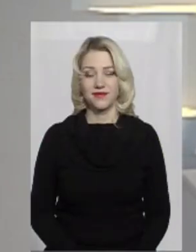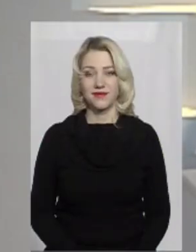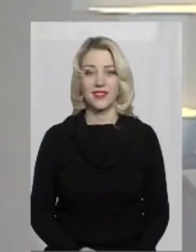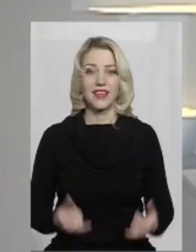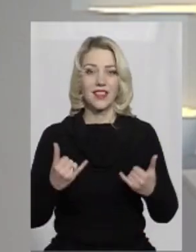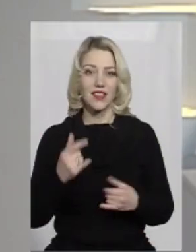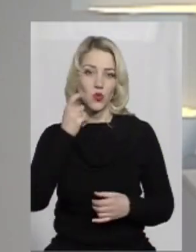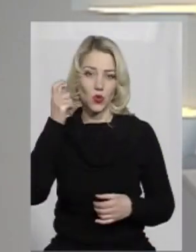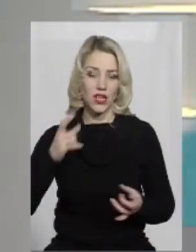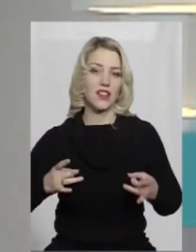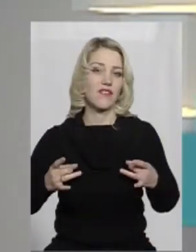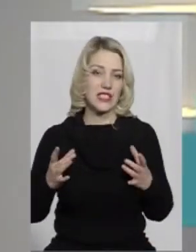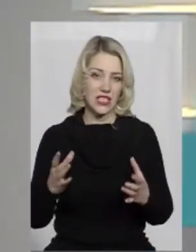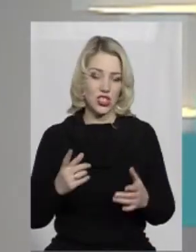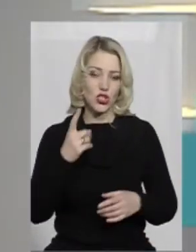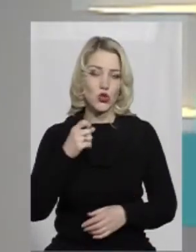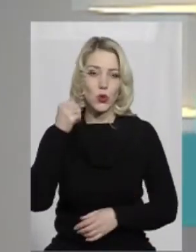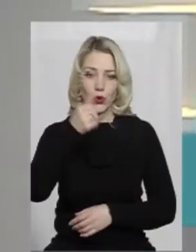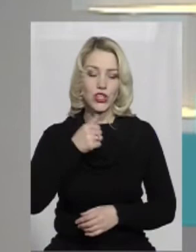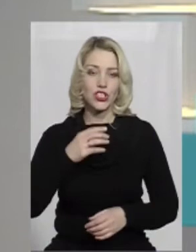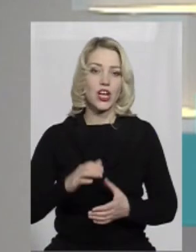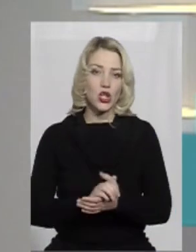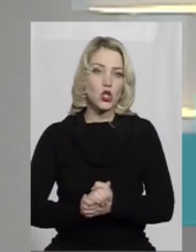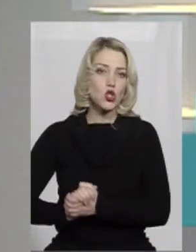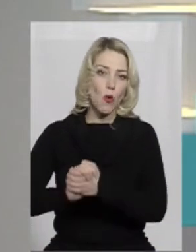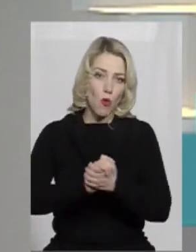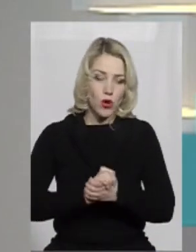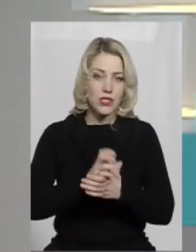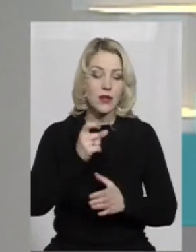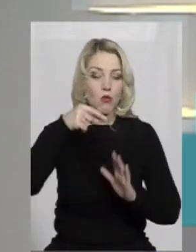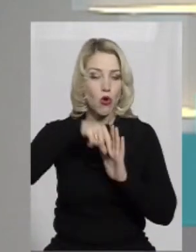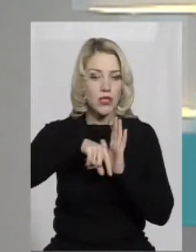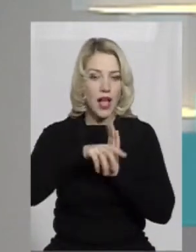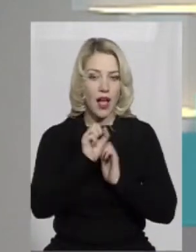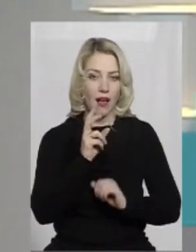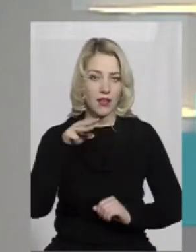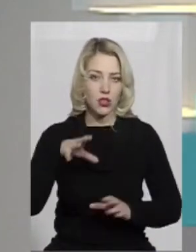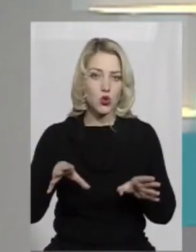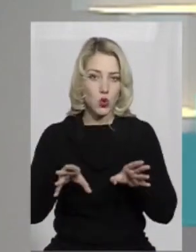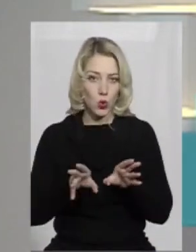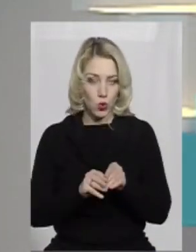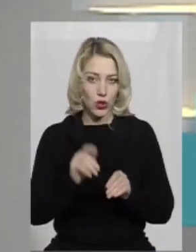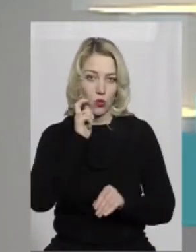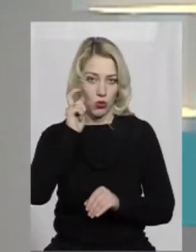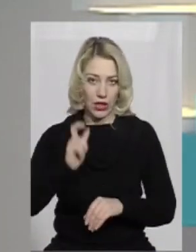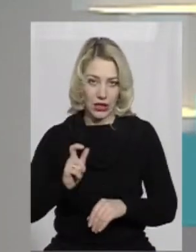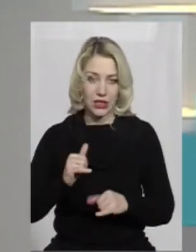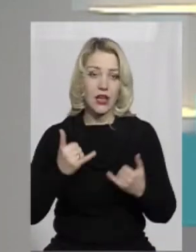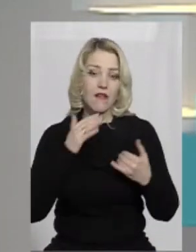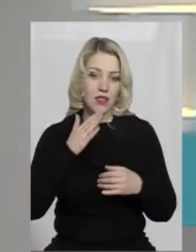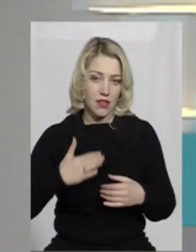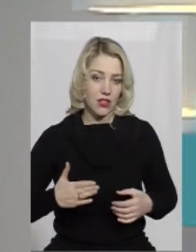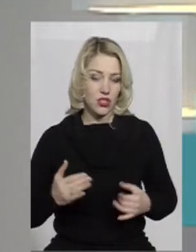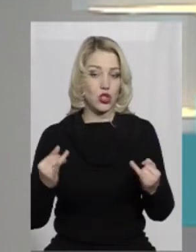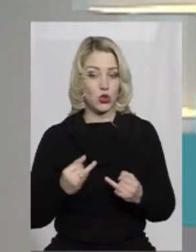Нині Україна відзначає 100-річчя соборності про означення Акту злуки, власне, об'єднання України. У нашій